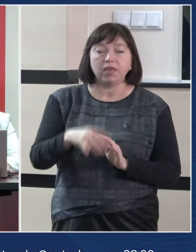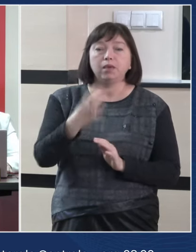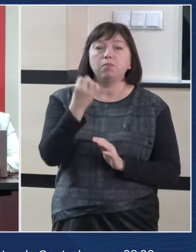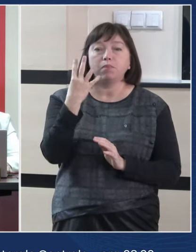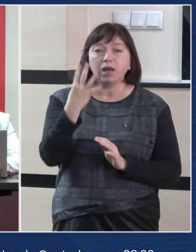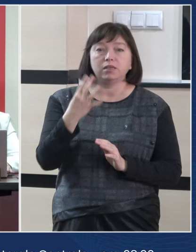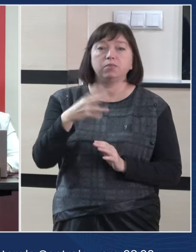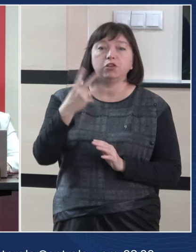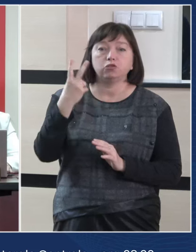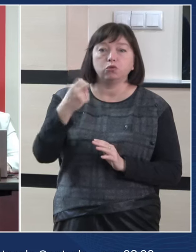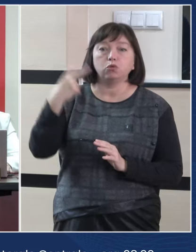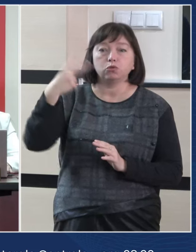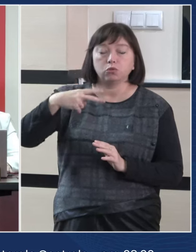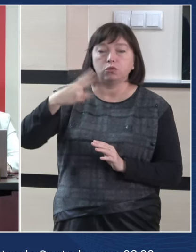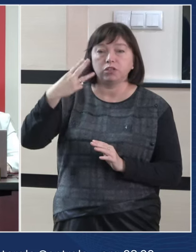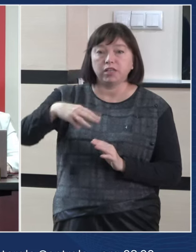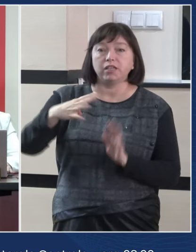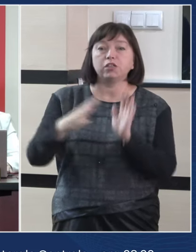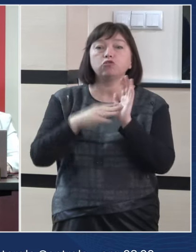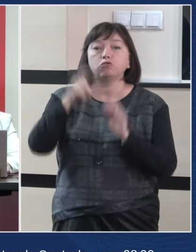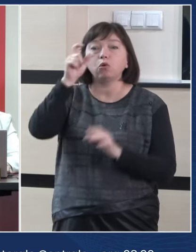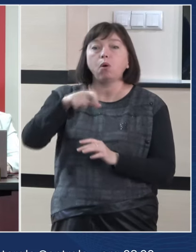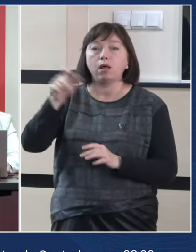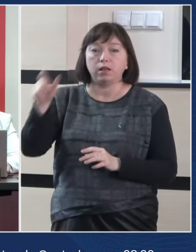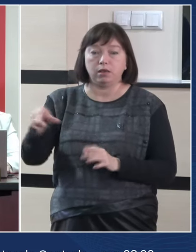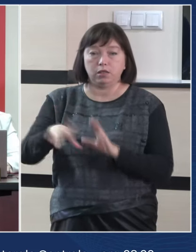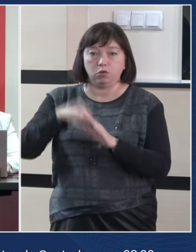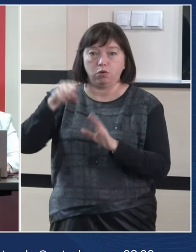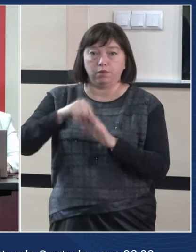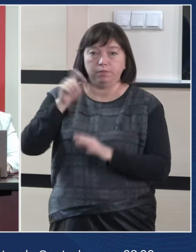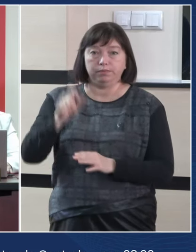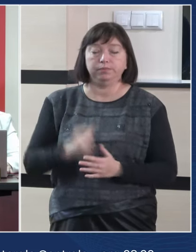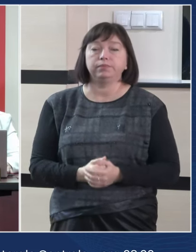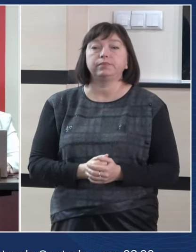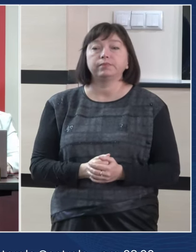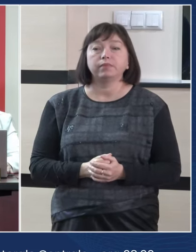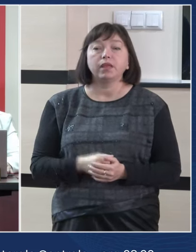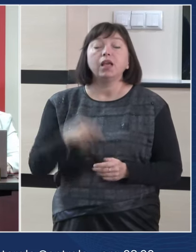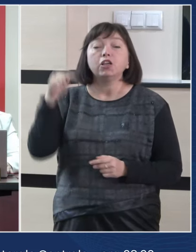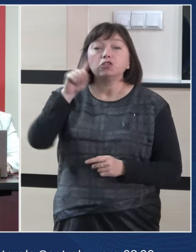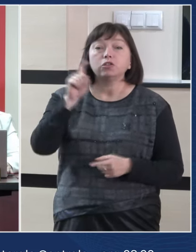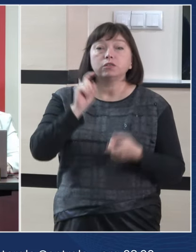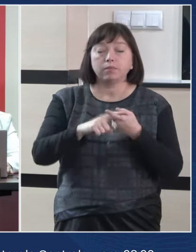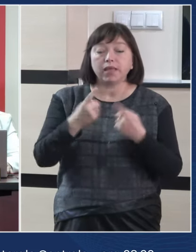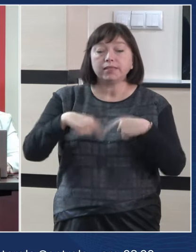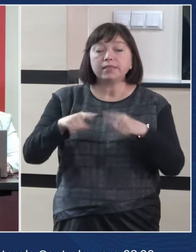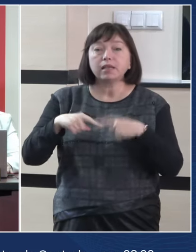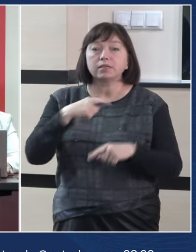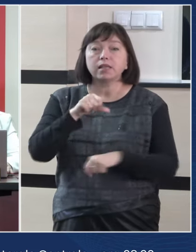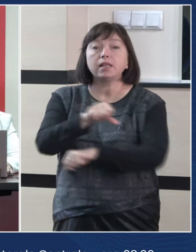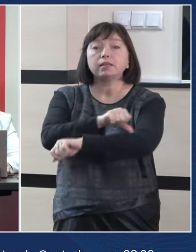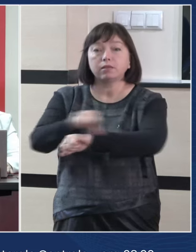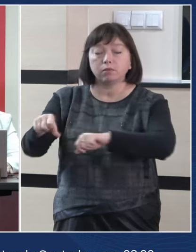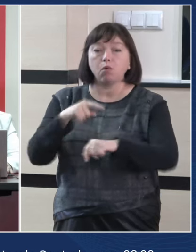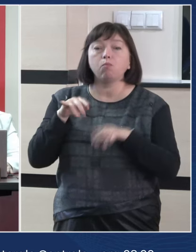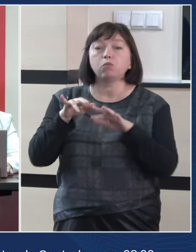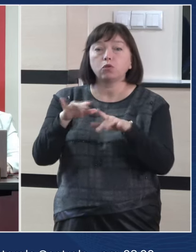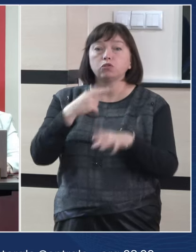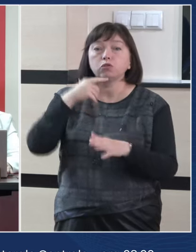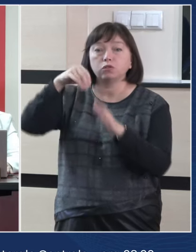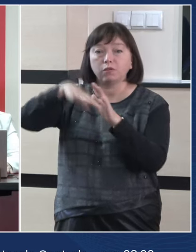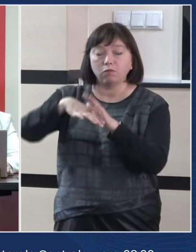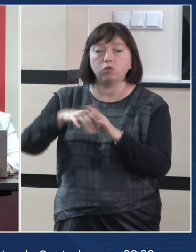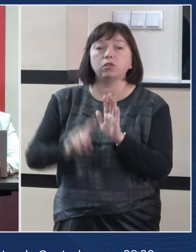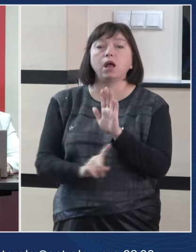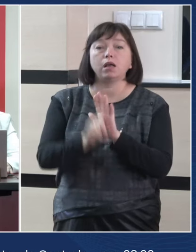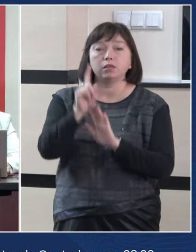.239 de alegători. În ceea ce privește secțiile din străinătate, procesul de vot